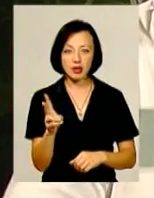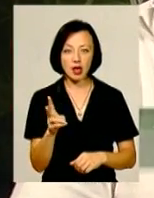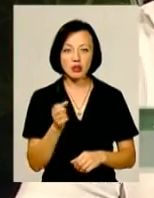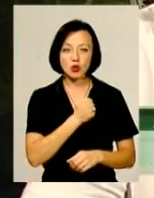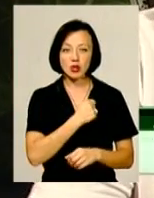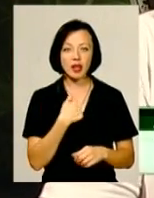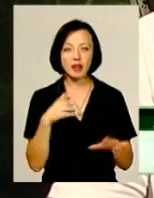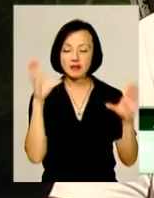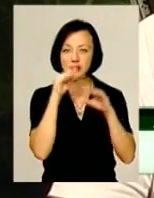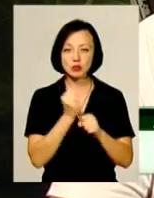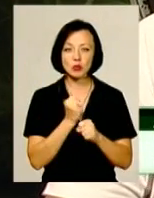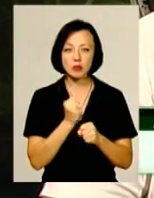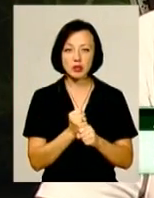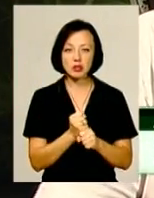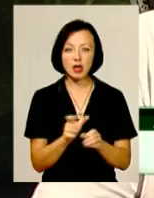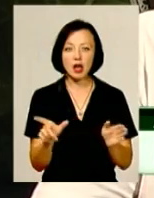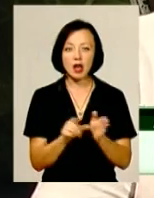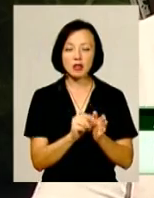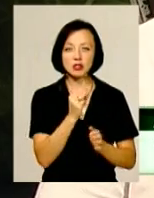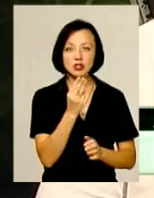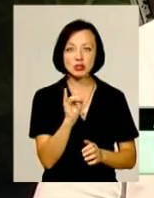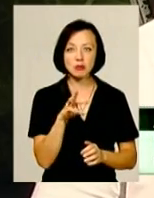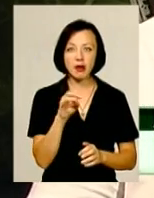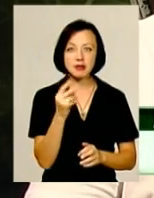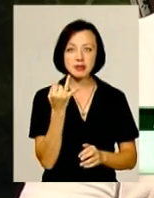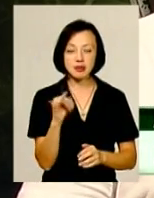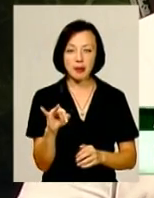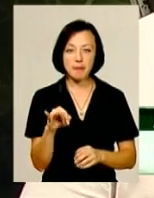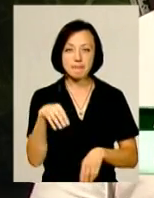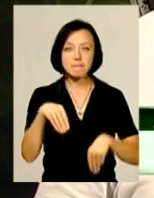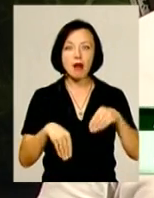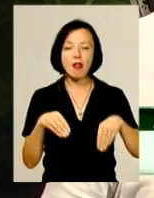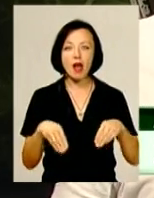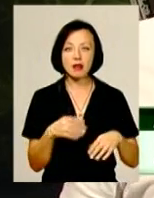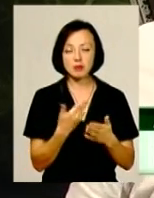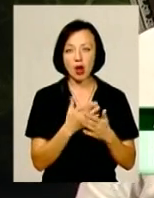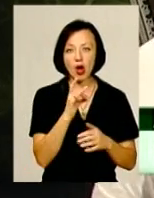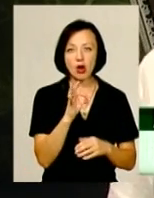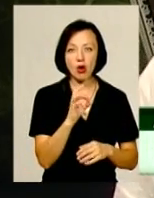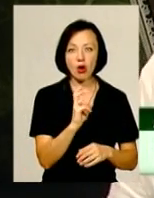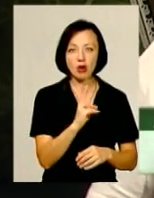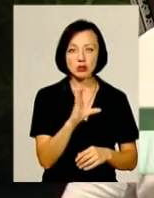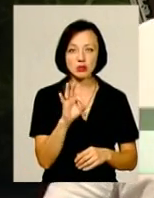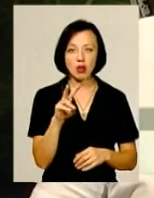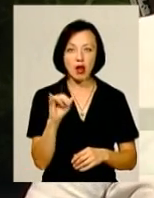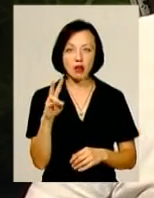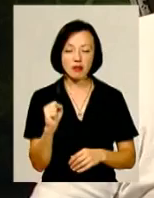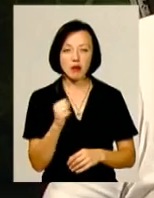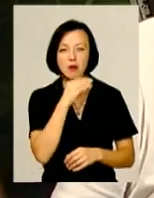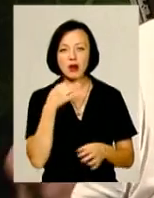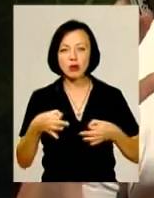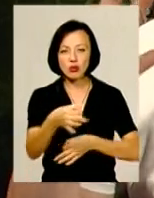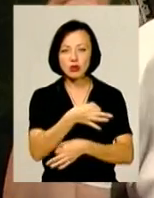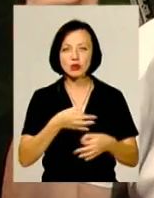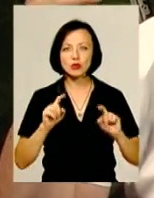зробити разом з паном Шиманським балет Роксолана. Давно вже працюємо, багато говоримо, це мала бути